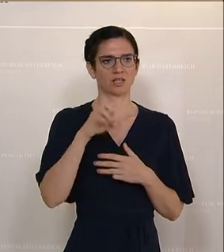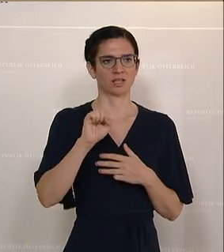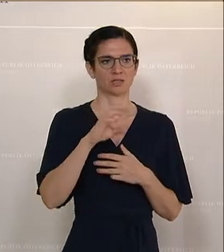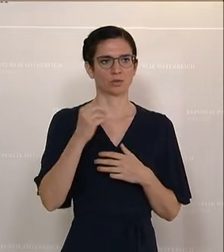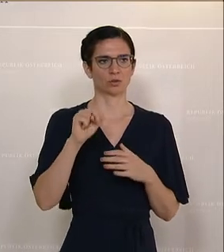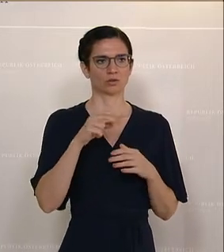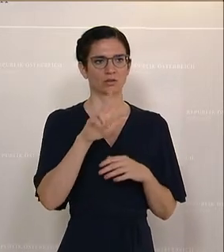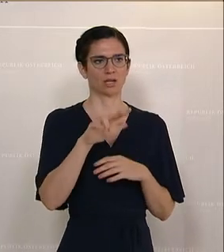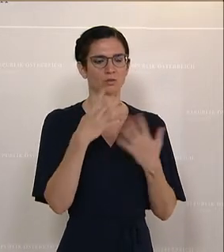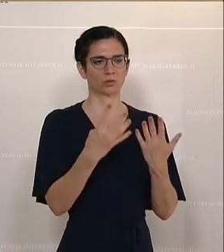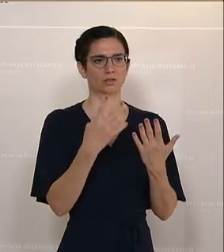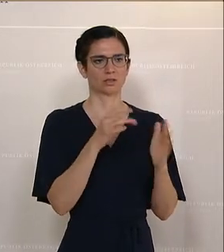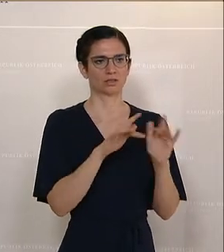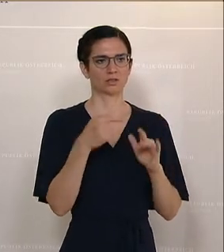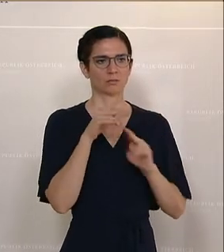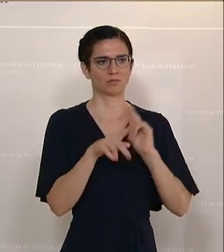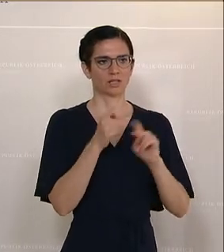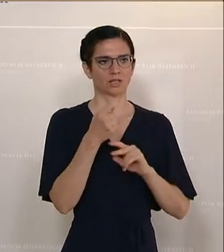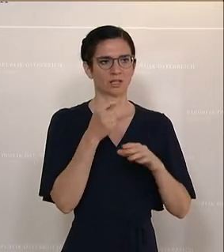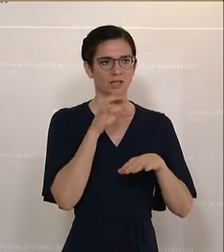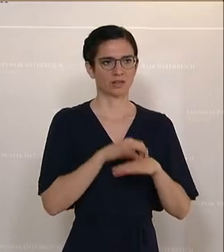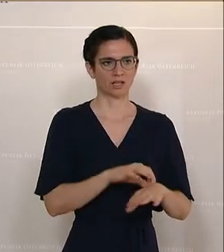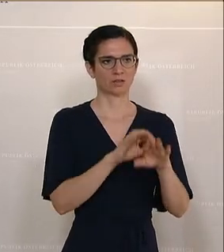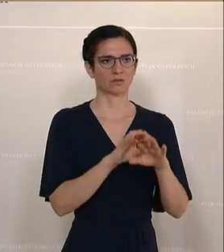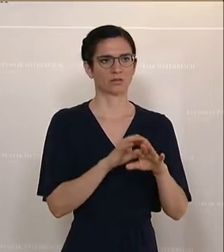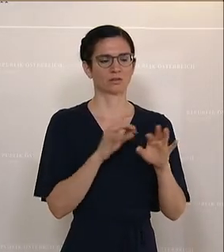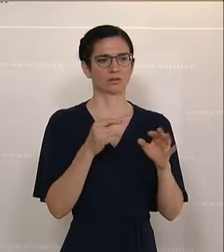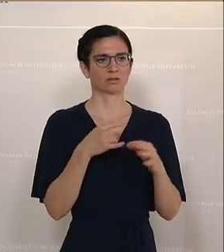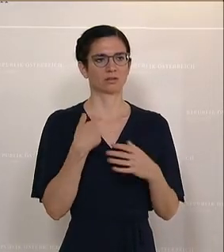der 1993 das Pflegegeld eingeführt hat.